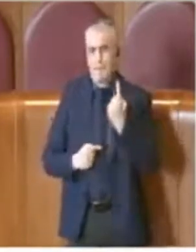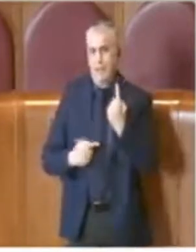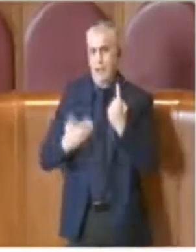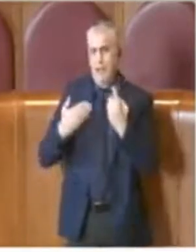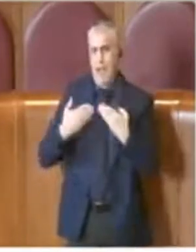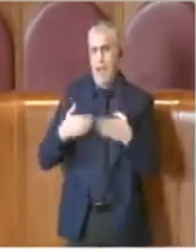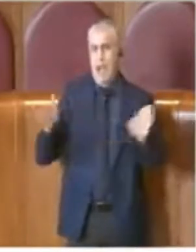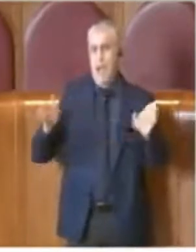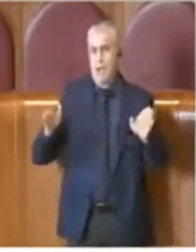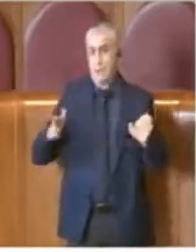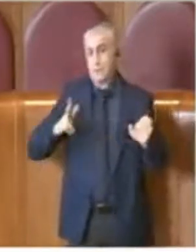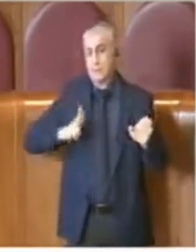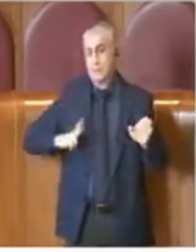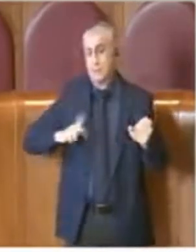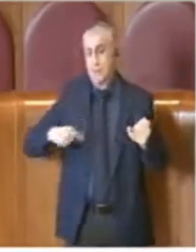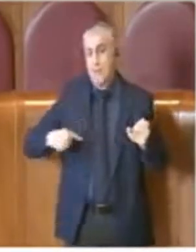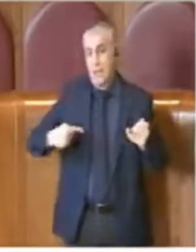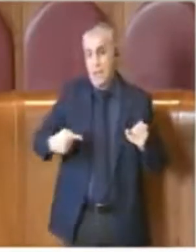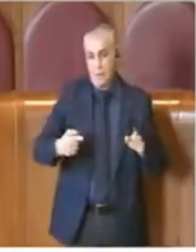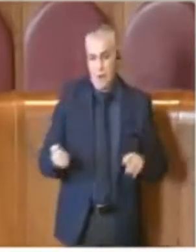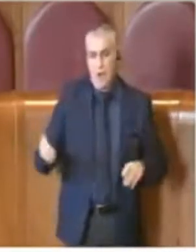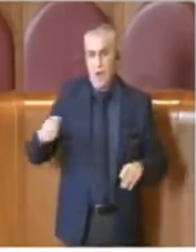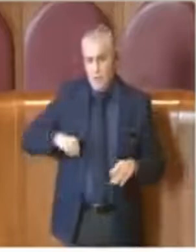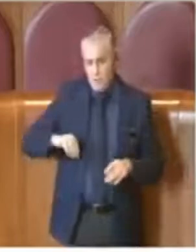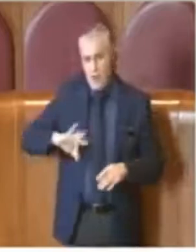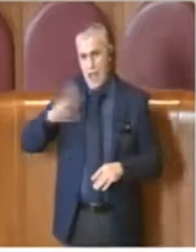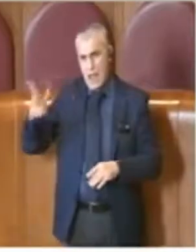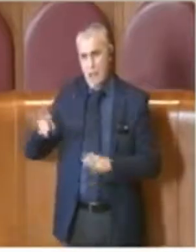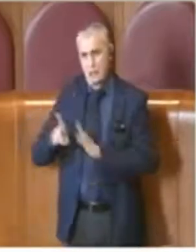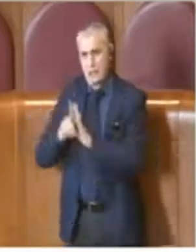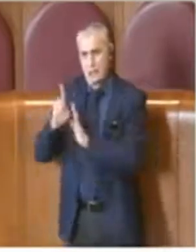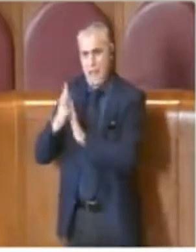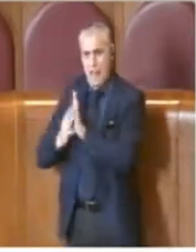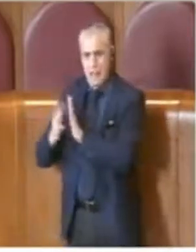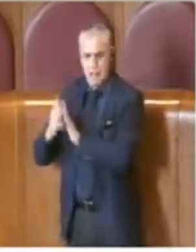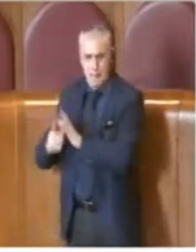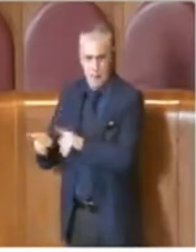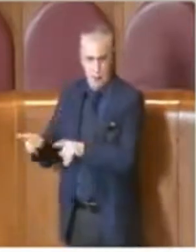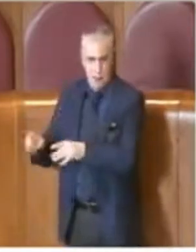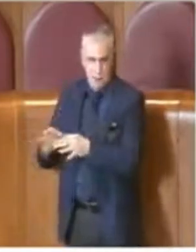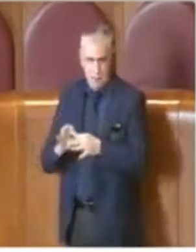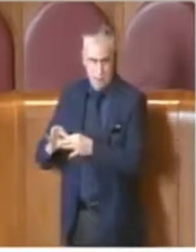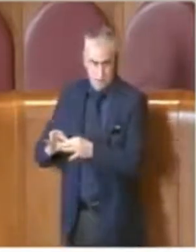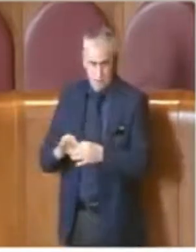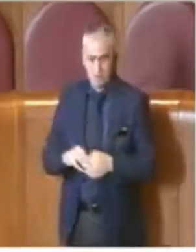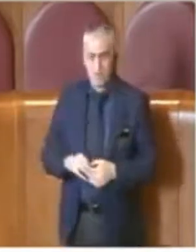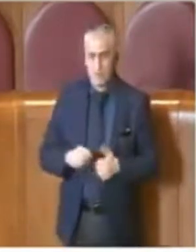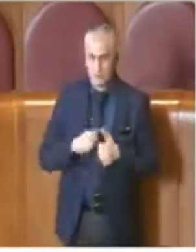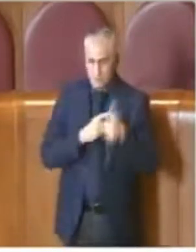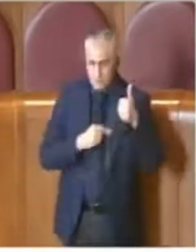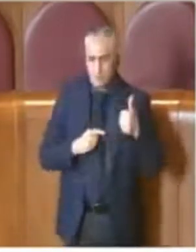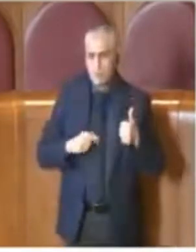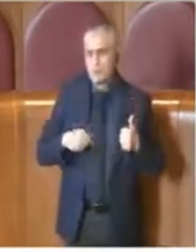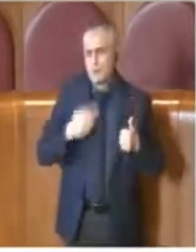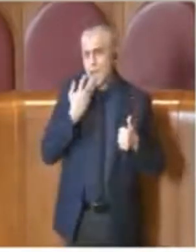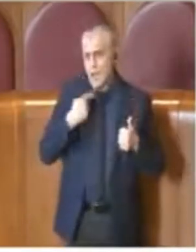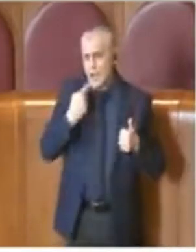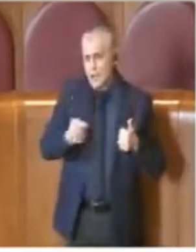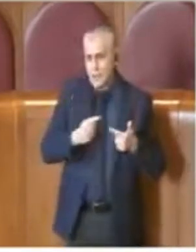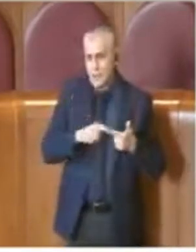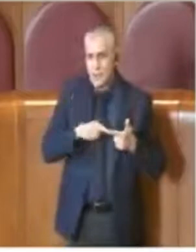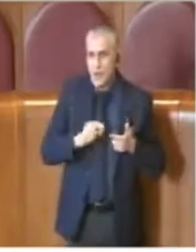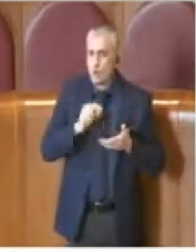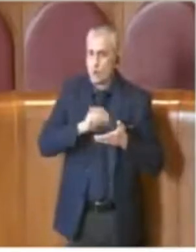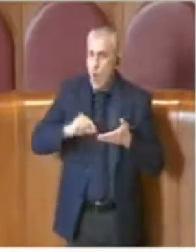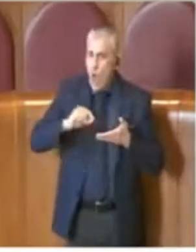speriamo, questo tenore. Inoltre vorrei dire anche un'ultima cosa, ma questa scuola di Via Tarso l